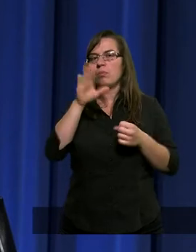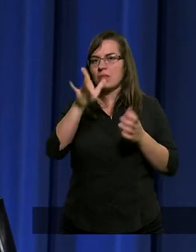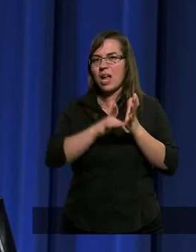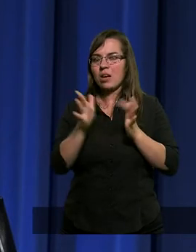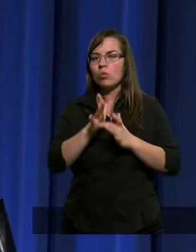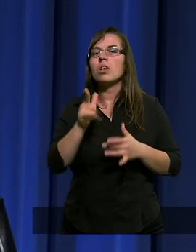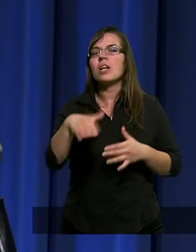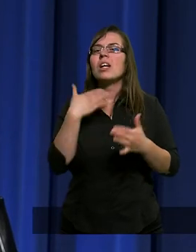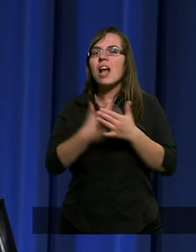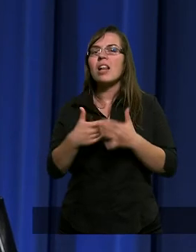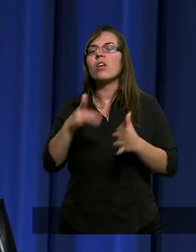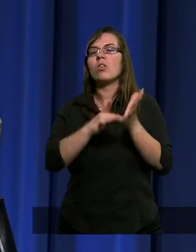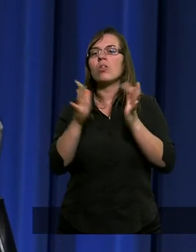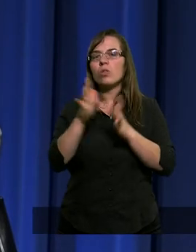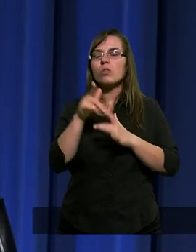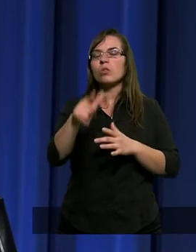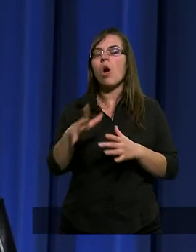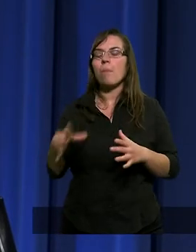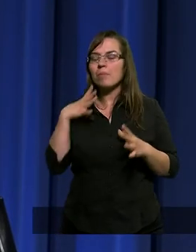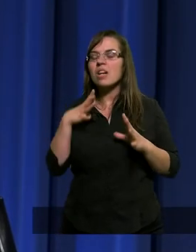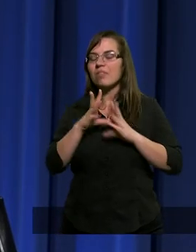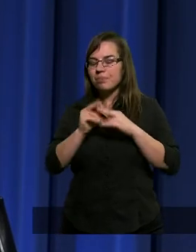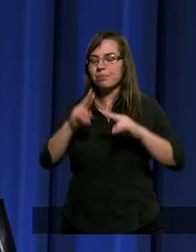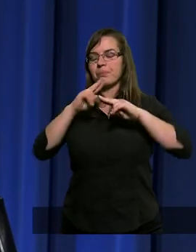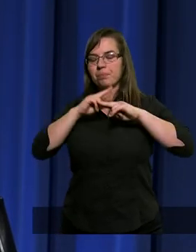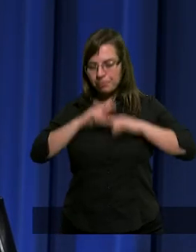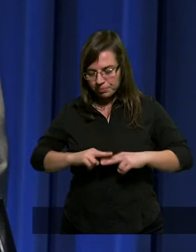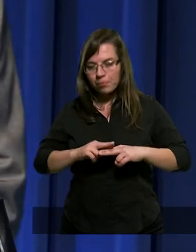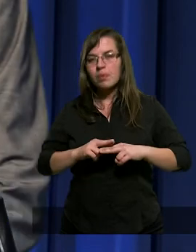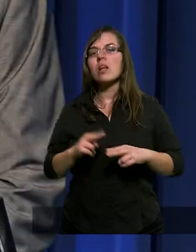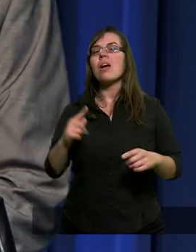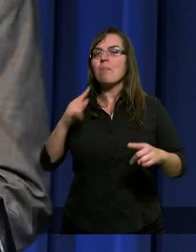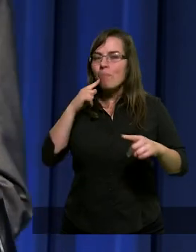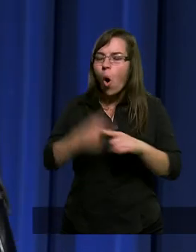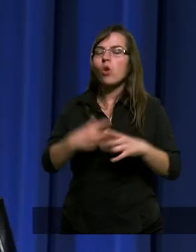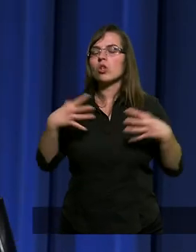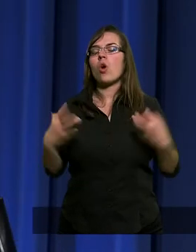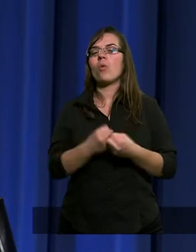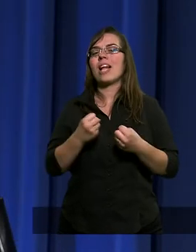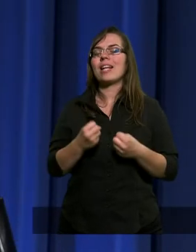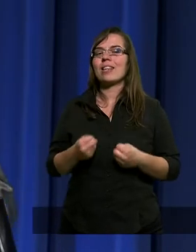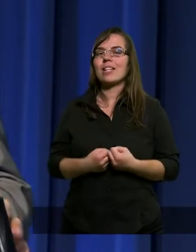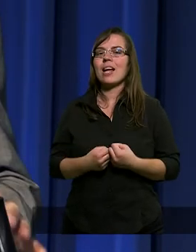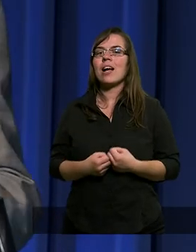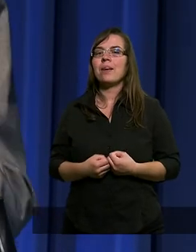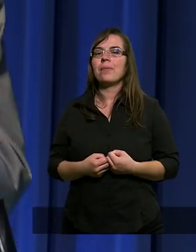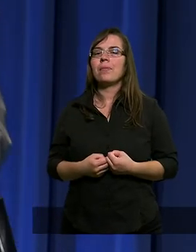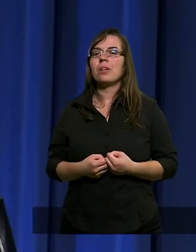I dlatego też Chrystus to przeżywał. Jak podjął decyzję, stał